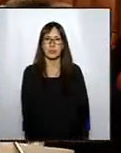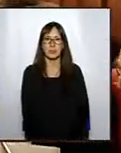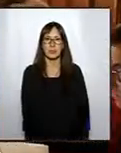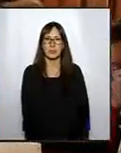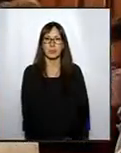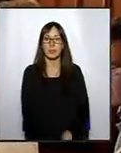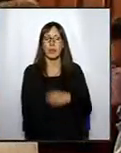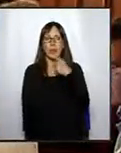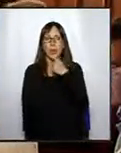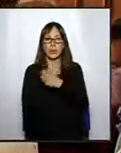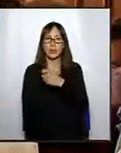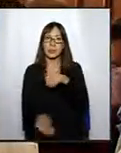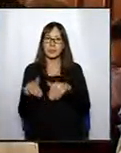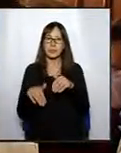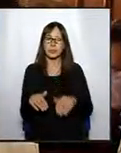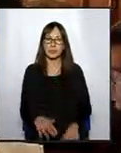Vots en contra.